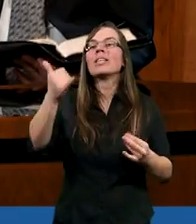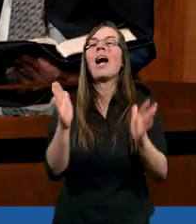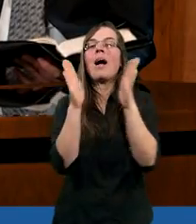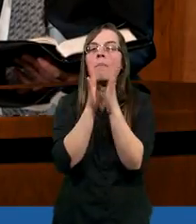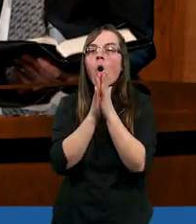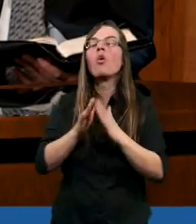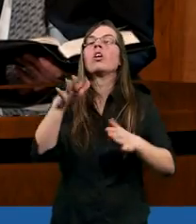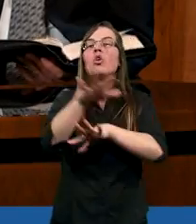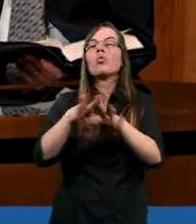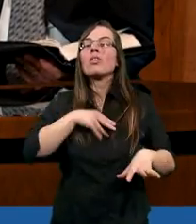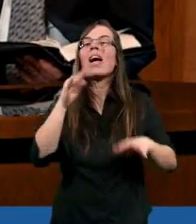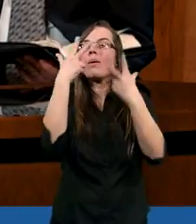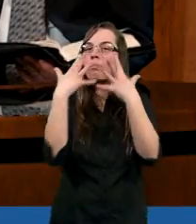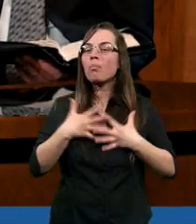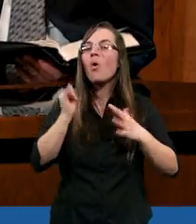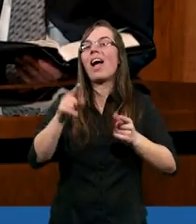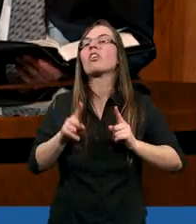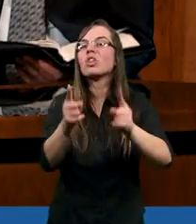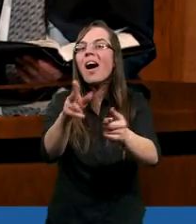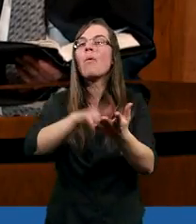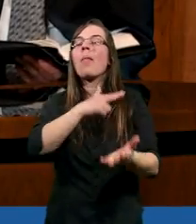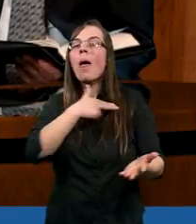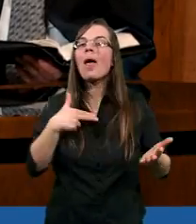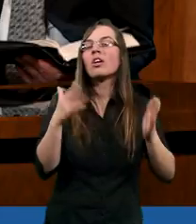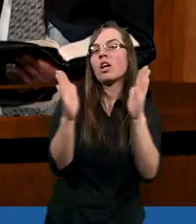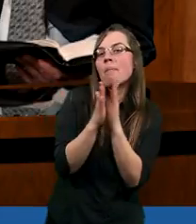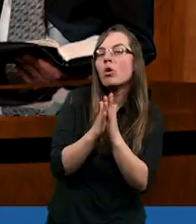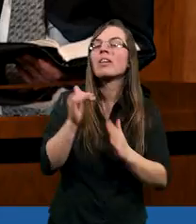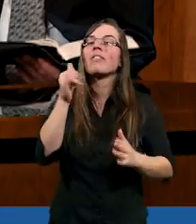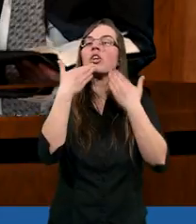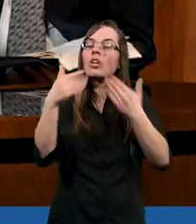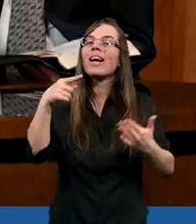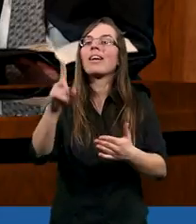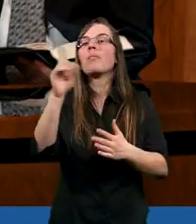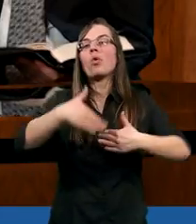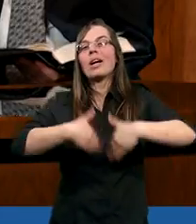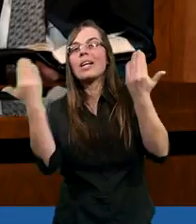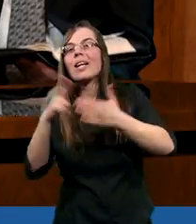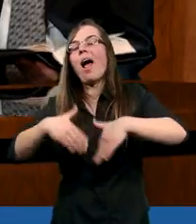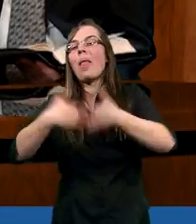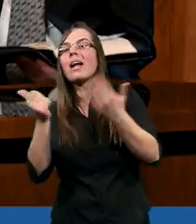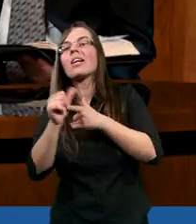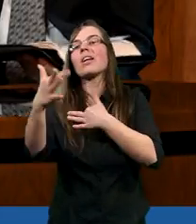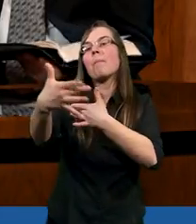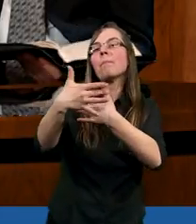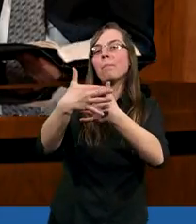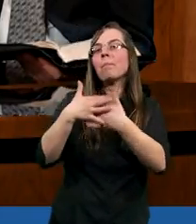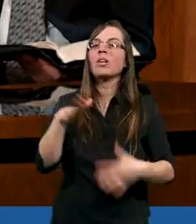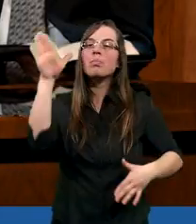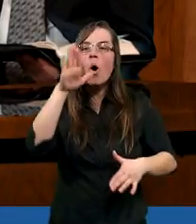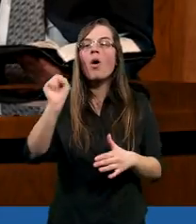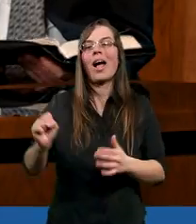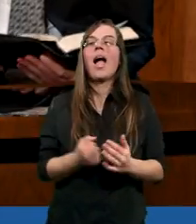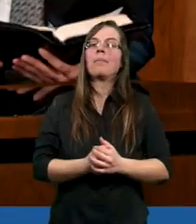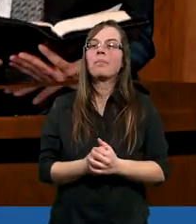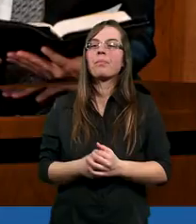się modli, Duch Święty pokazuje, jak Bóg działa i jak odpowiada nasze modlitwy, a my dzięki temu z dnia na dzień jesteśmy coraz bliżej Boga. I to jest piękne.